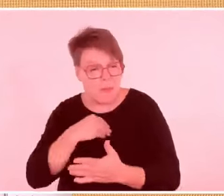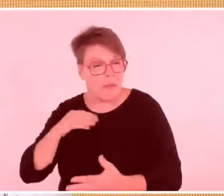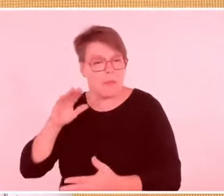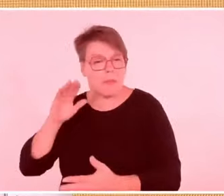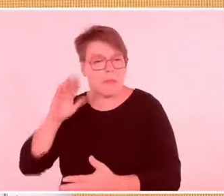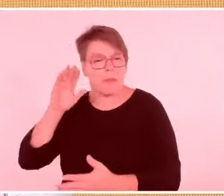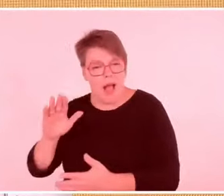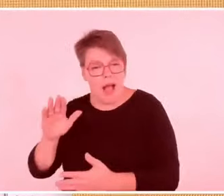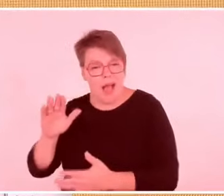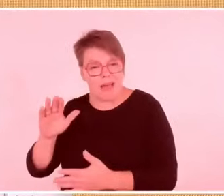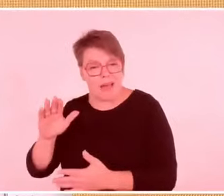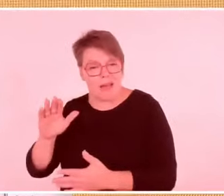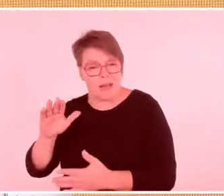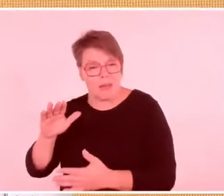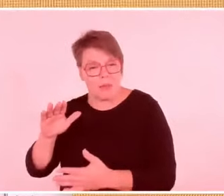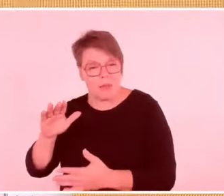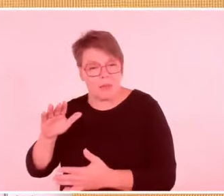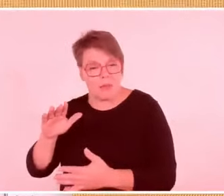gestorben sind.